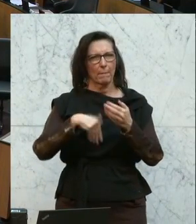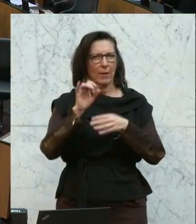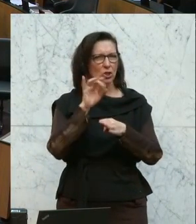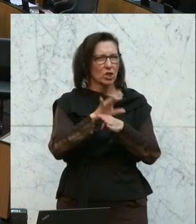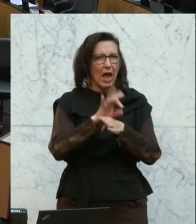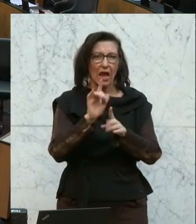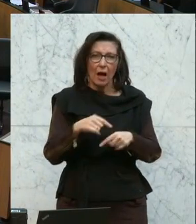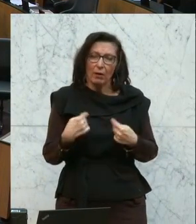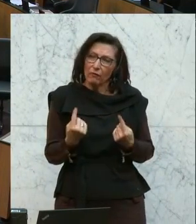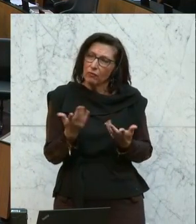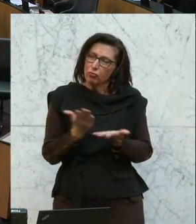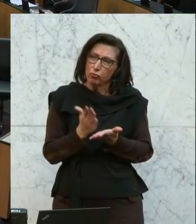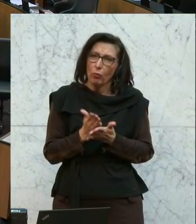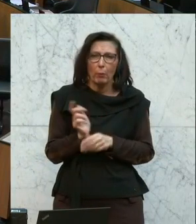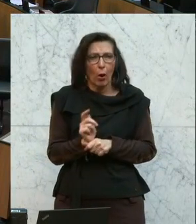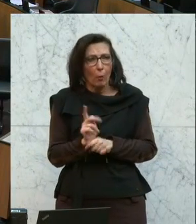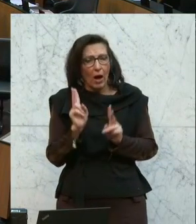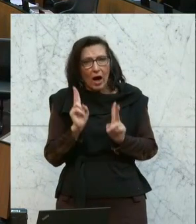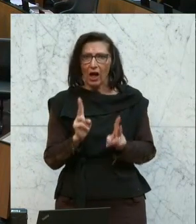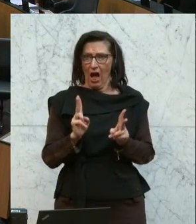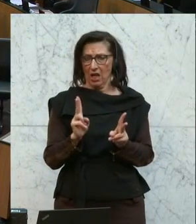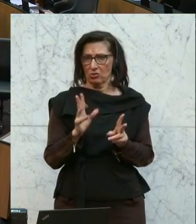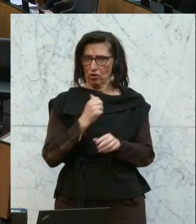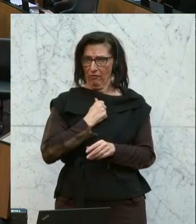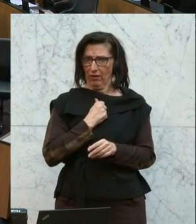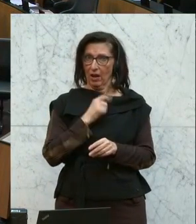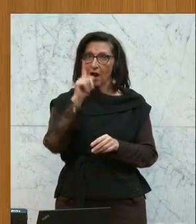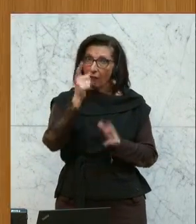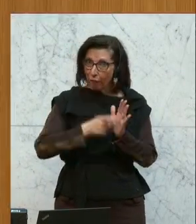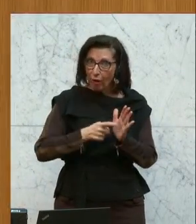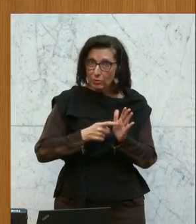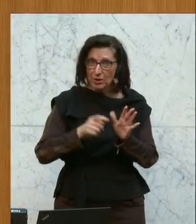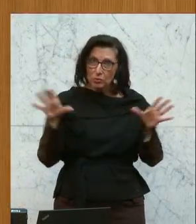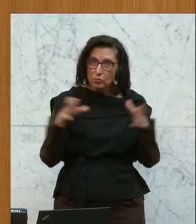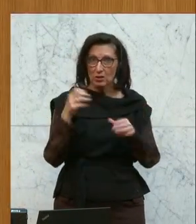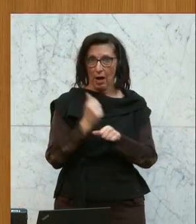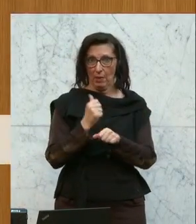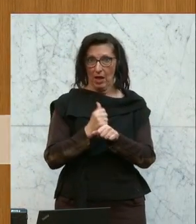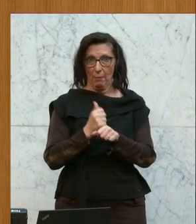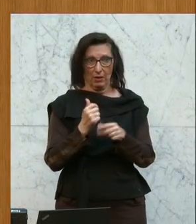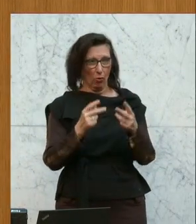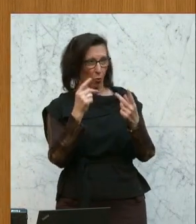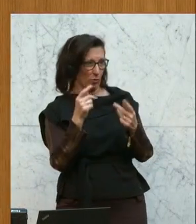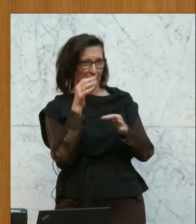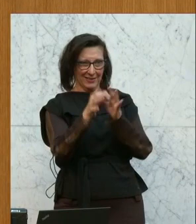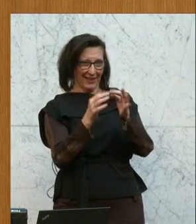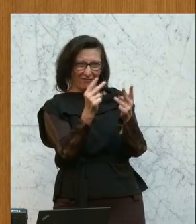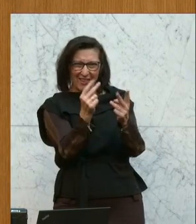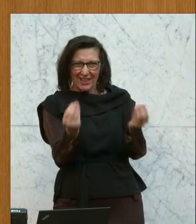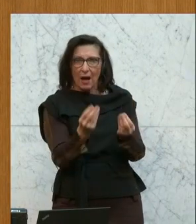können viel bewegen, wenn wir gemeinsam zusammenarbeiten und in strategisch wichtigen Wertschöpfungsketten, wie die